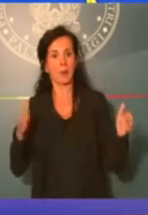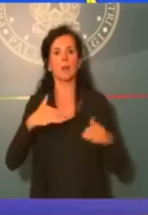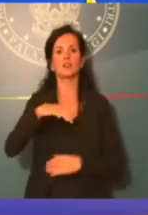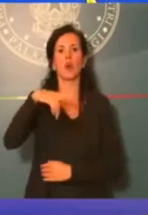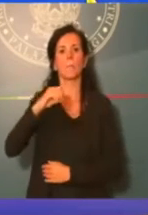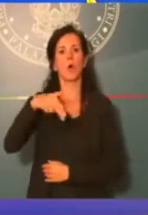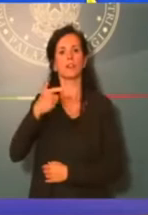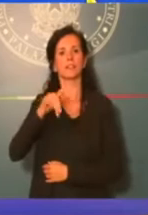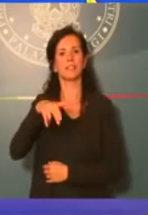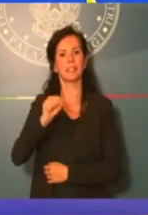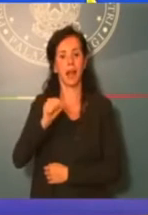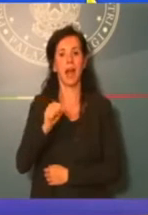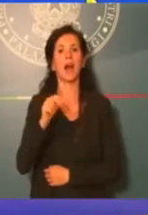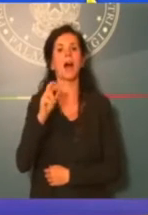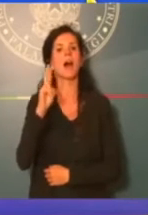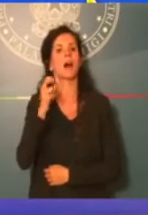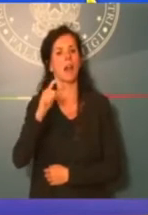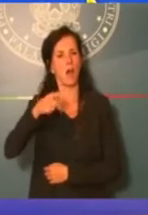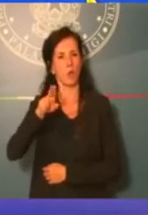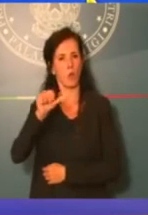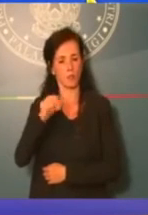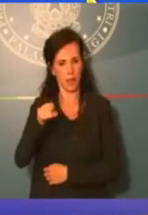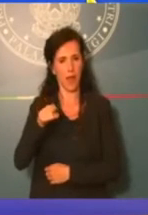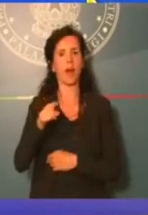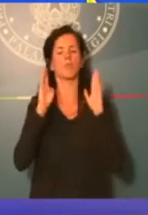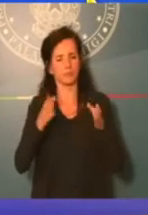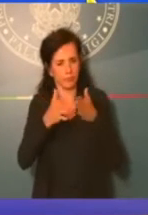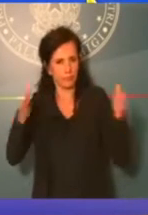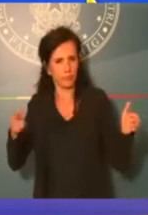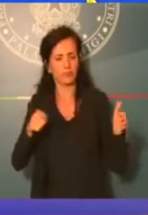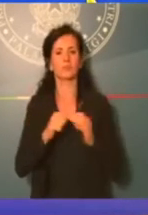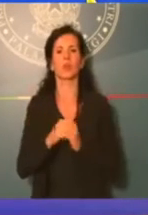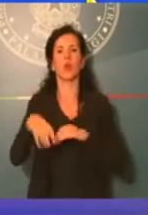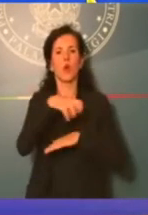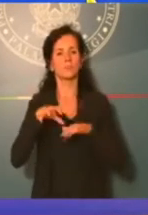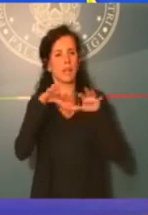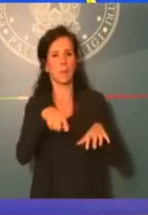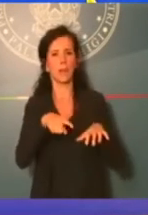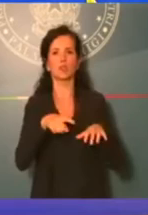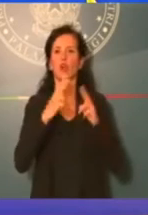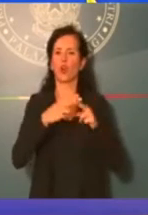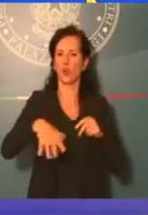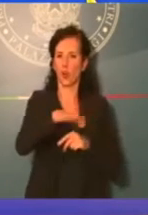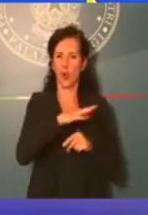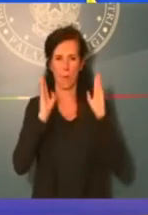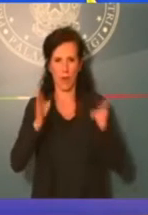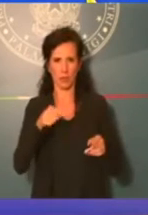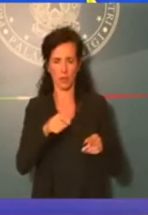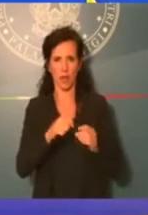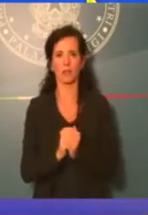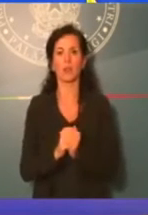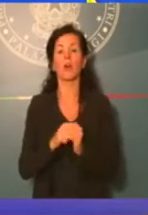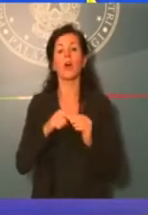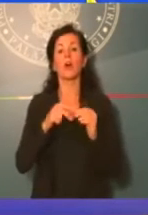Ragusana. Commissariamento Anello Ferroviario di Roma. Ponte sullo Scrivia e Liguria. Stiamo parlando della 7.